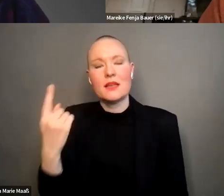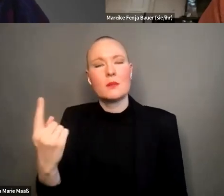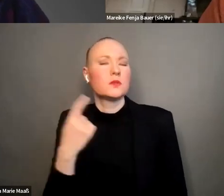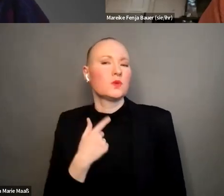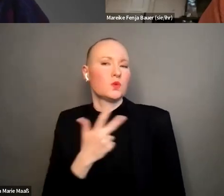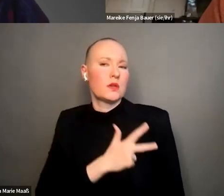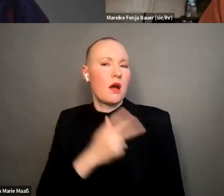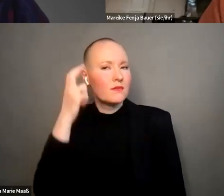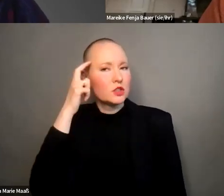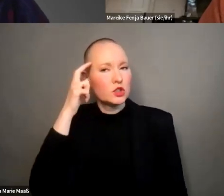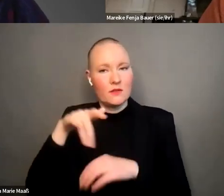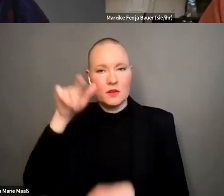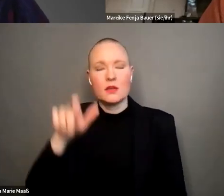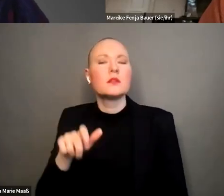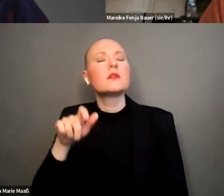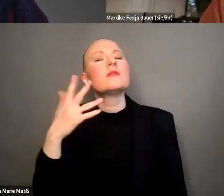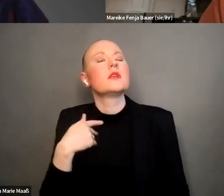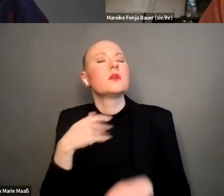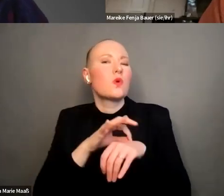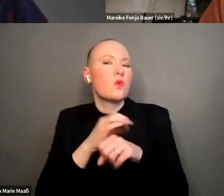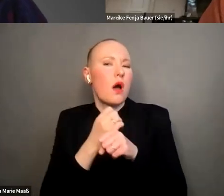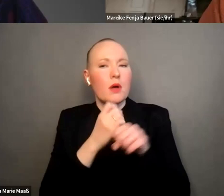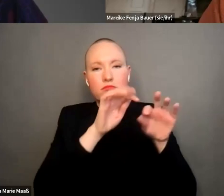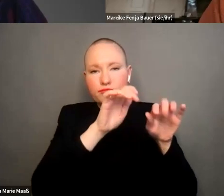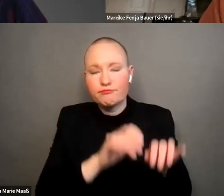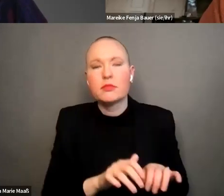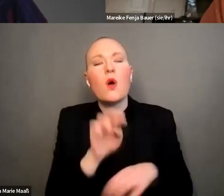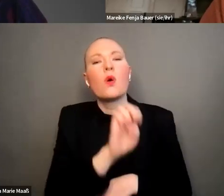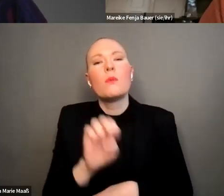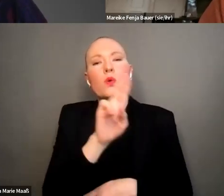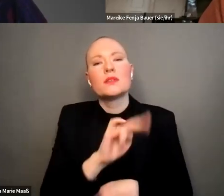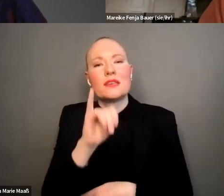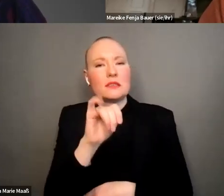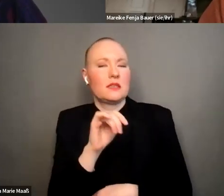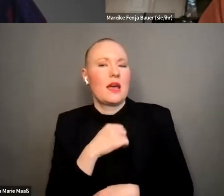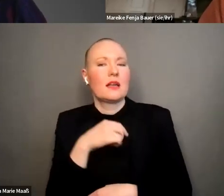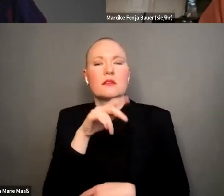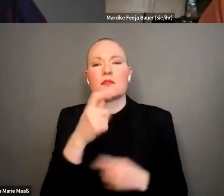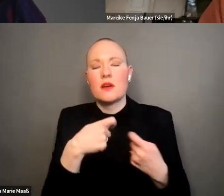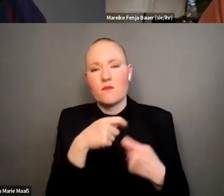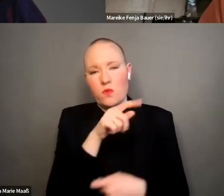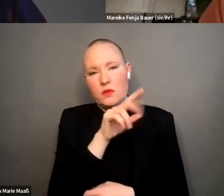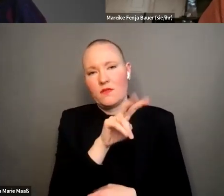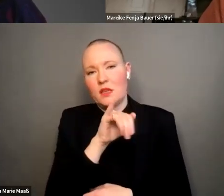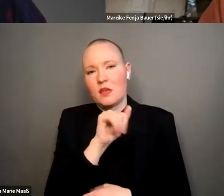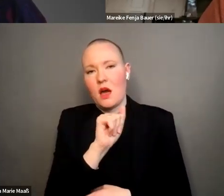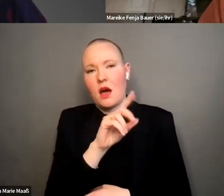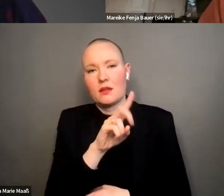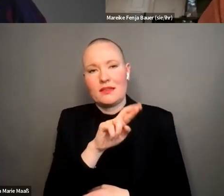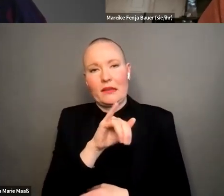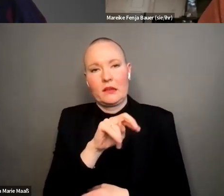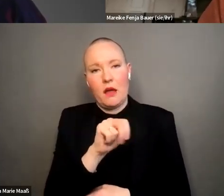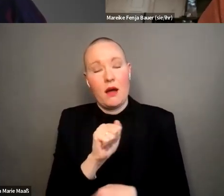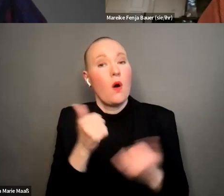europa universität viadrina frankfurt oder sie forscht zu antifeministischen influensern auf tik tok und